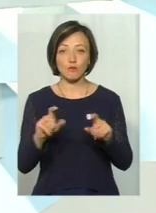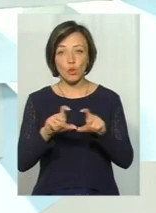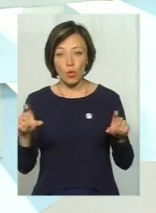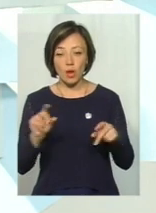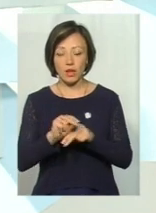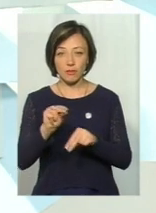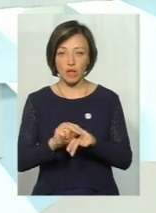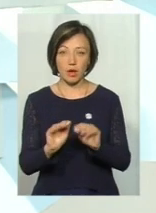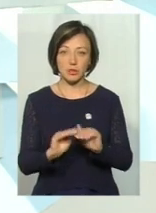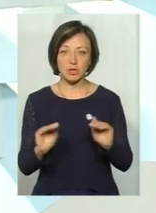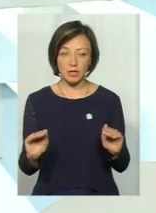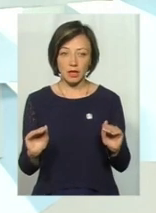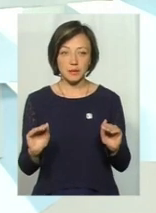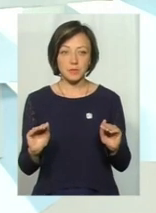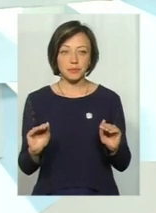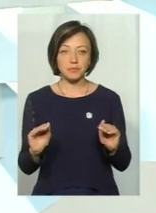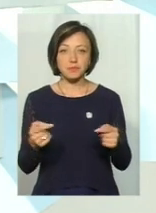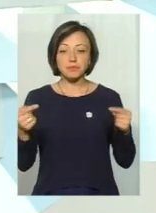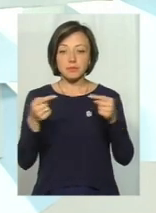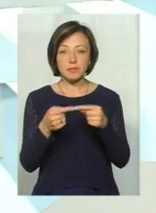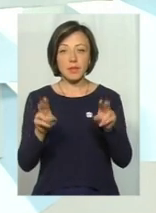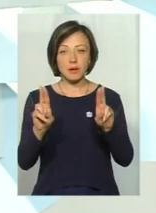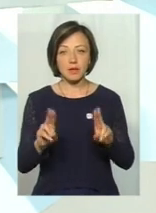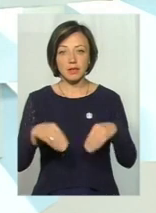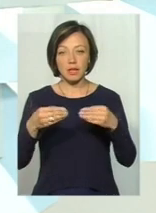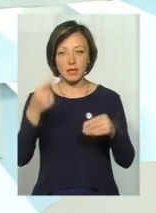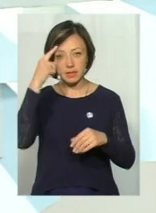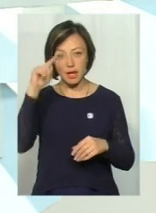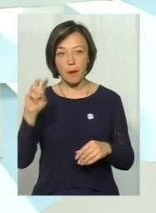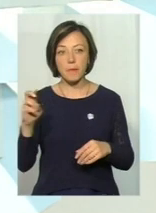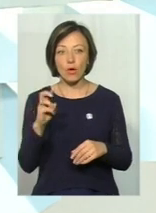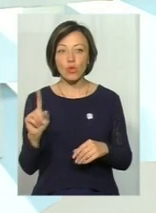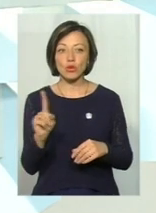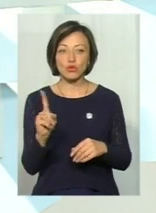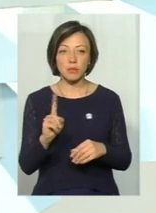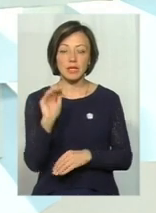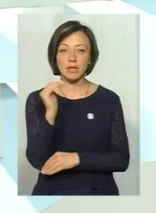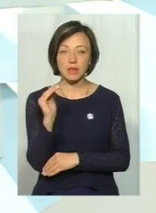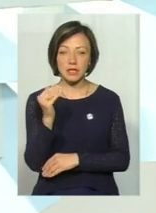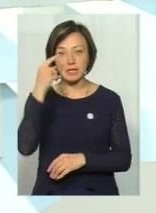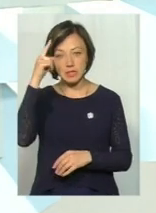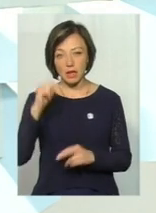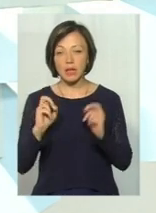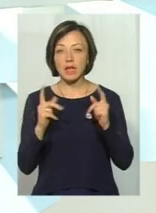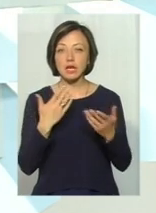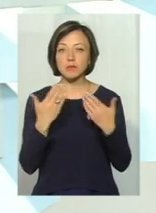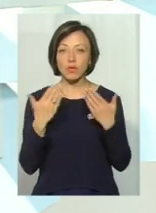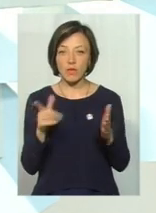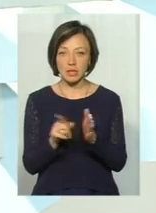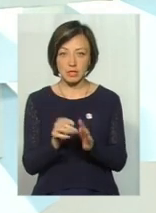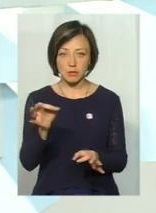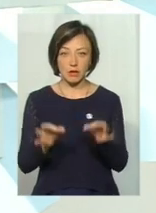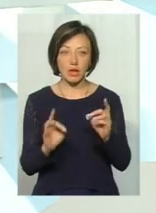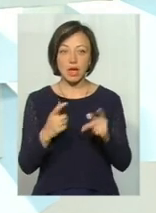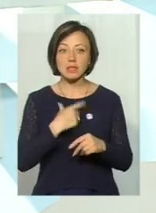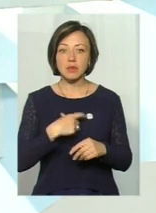навчаємо певним моментам, даємо знання біологічні для того, щоб дитина знала, як спілкуватися з природою,